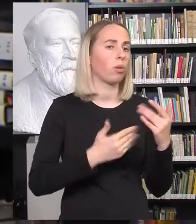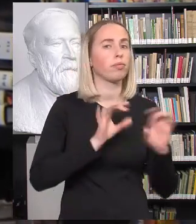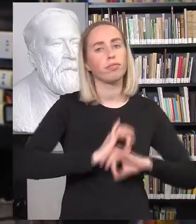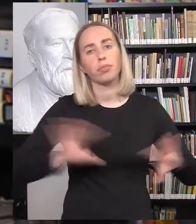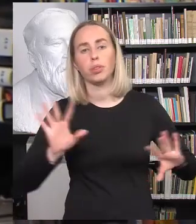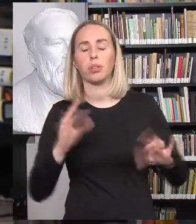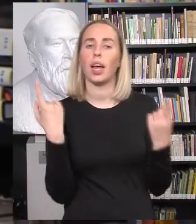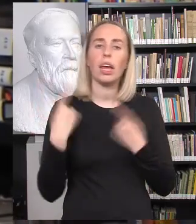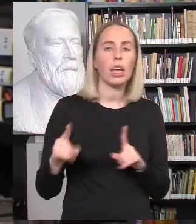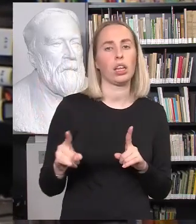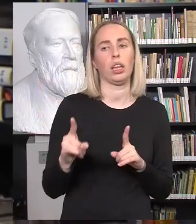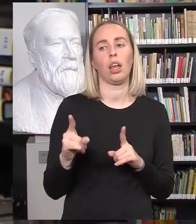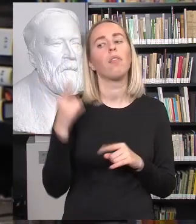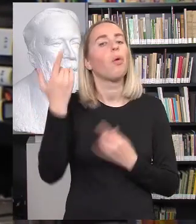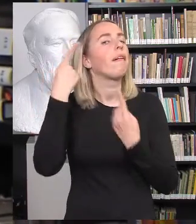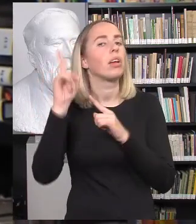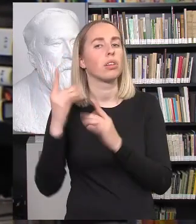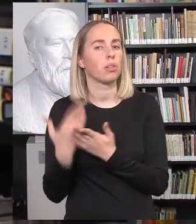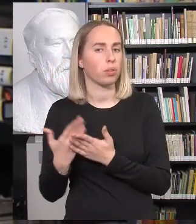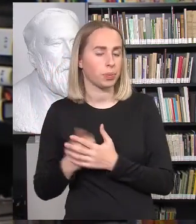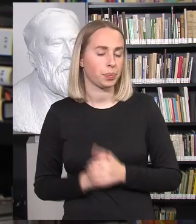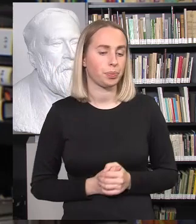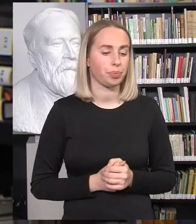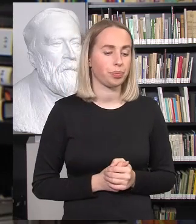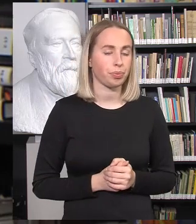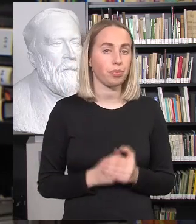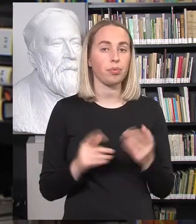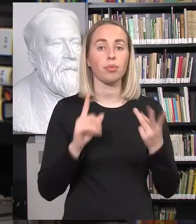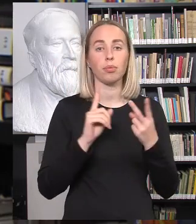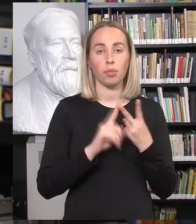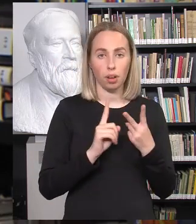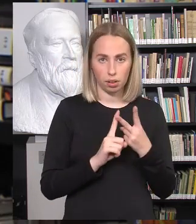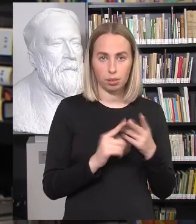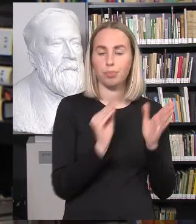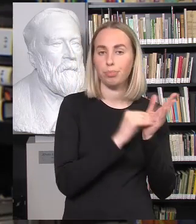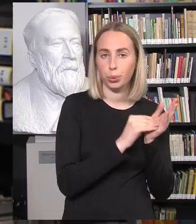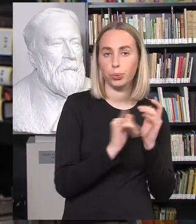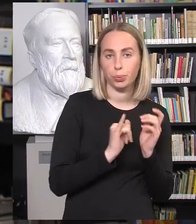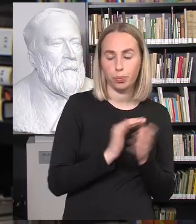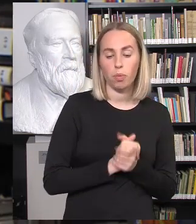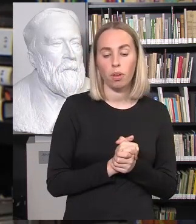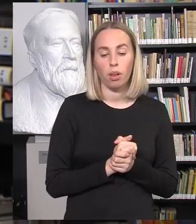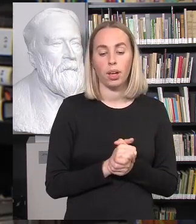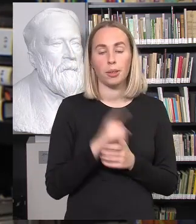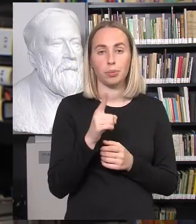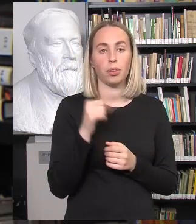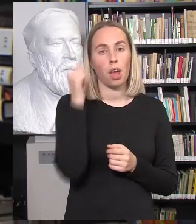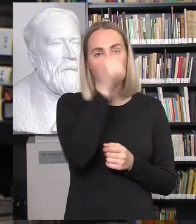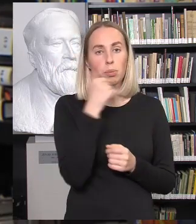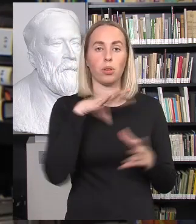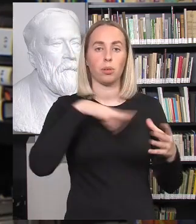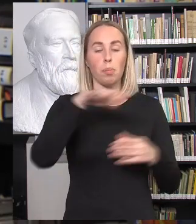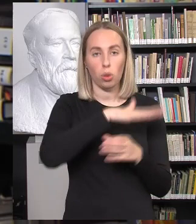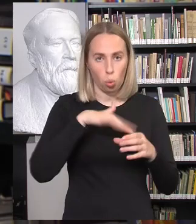kitaip. Tas šiaip yra kitoks. O kitas punktas, kur yra paminėta, tai yra asmens bendruomenės gerovės kūrimas,